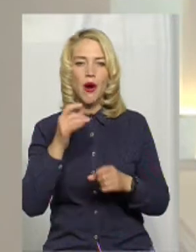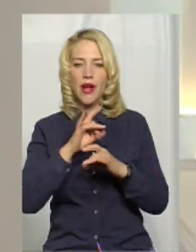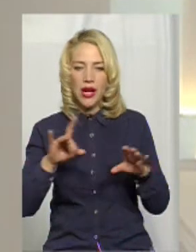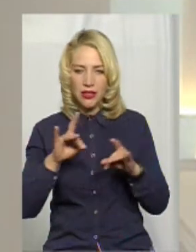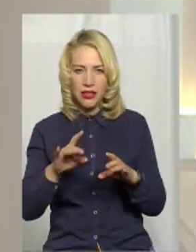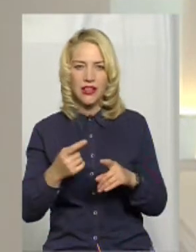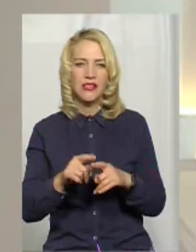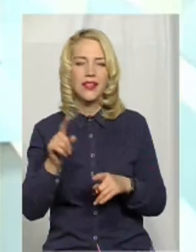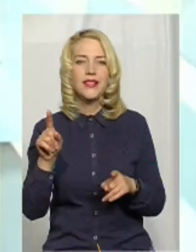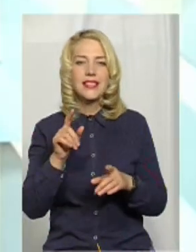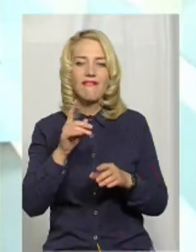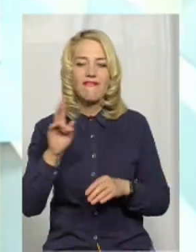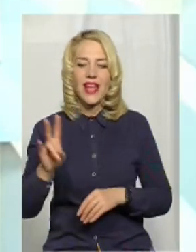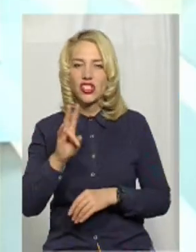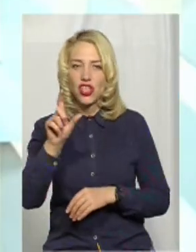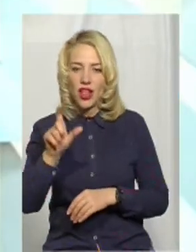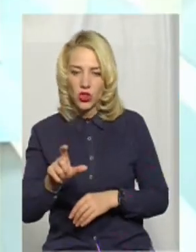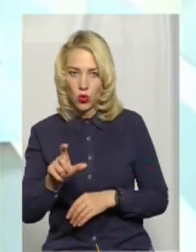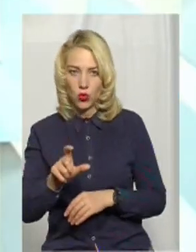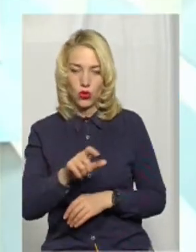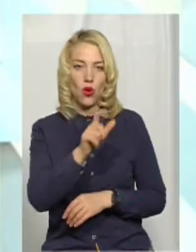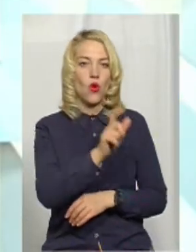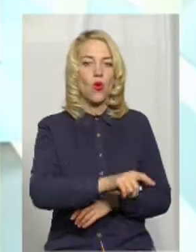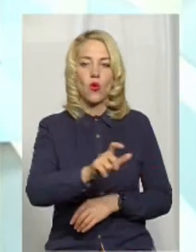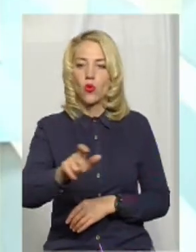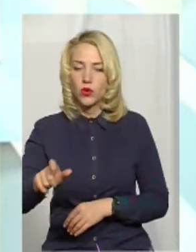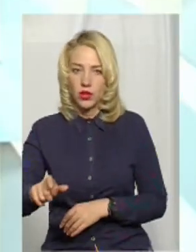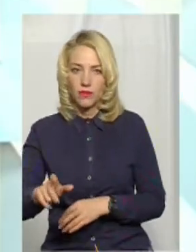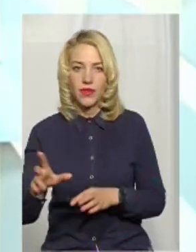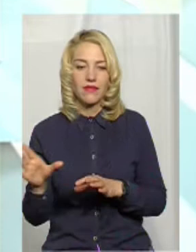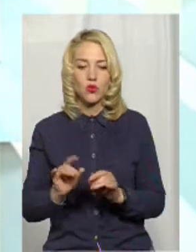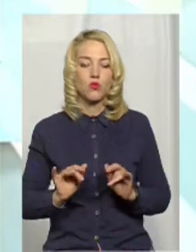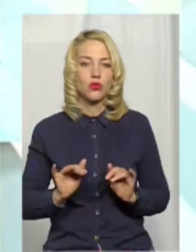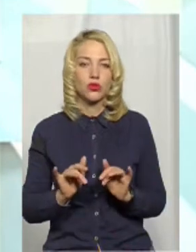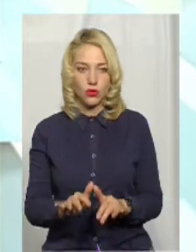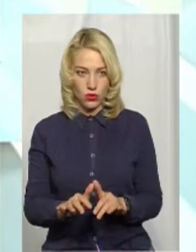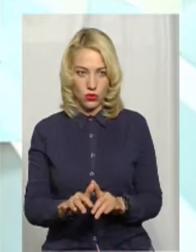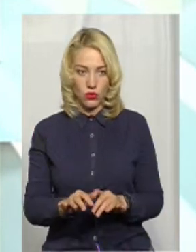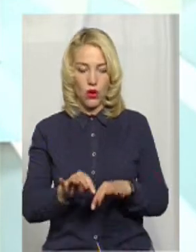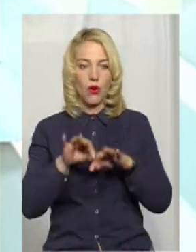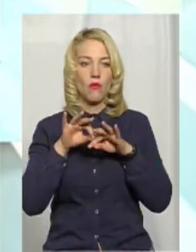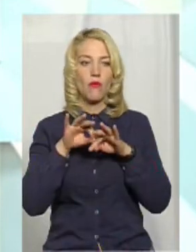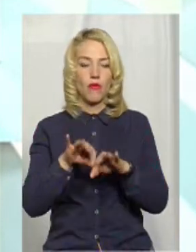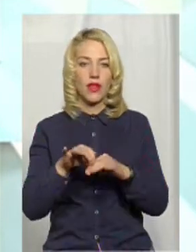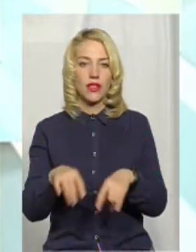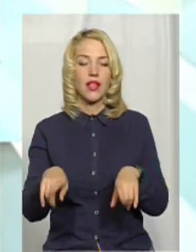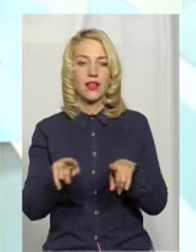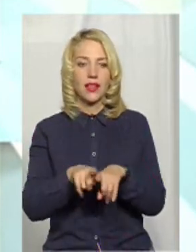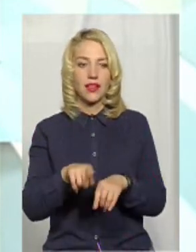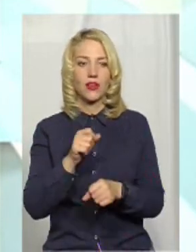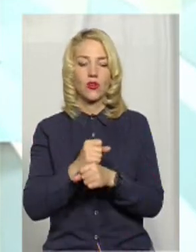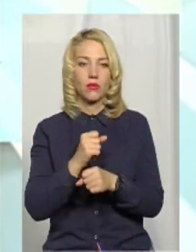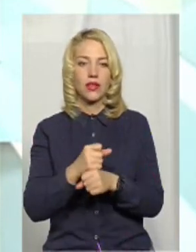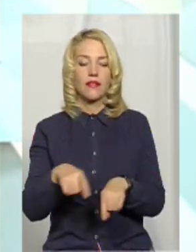ну, пояснили священнику і людям всю процедуру проведення таких робіт на